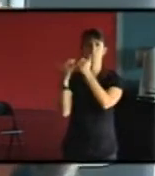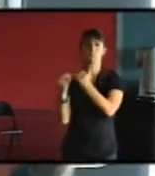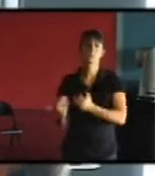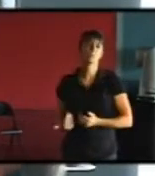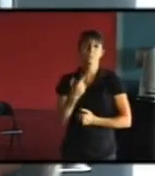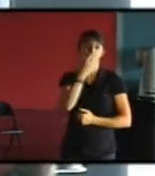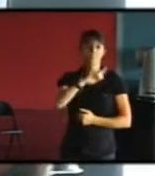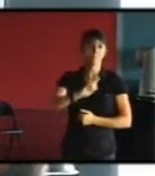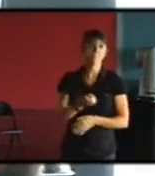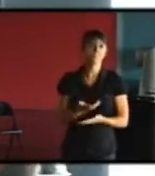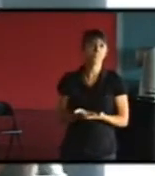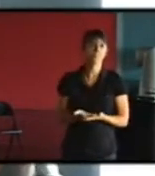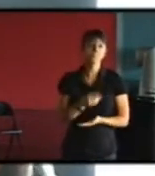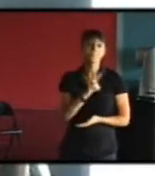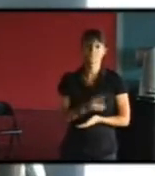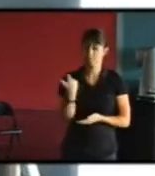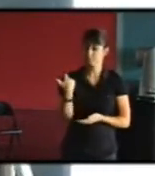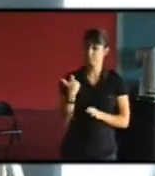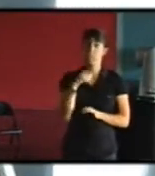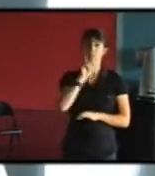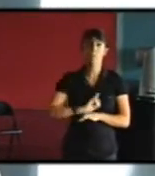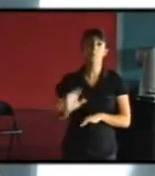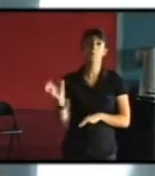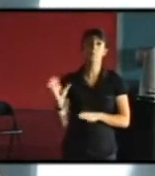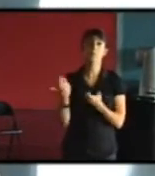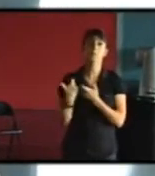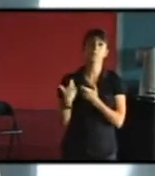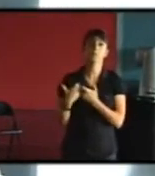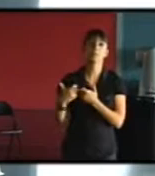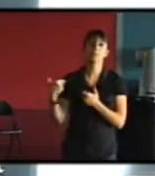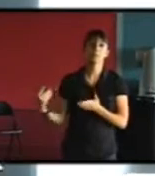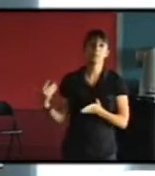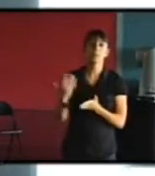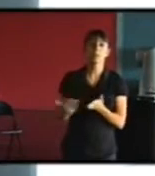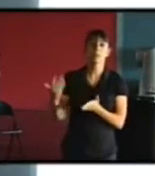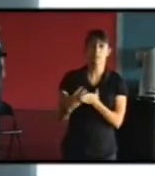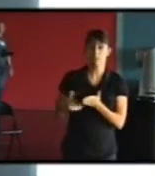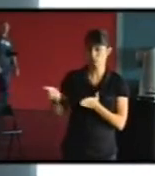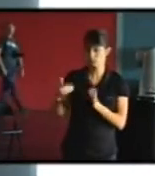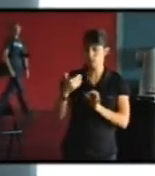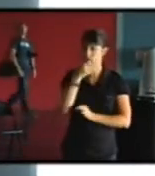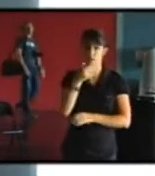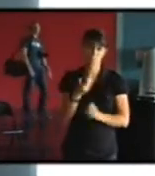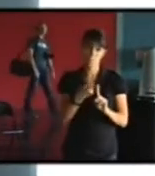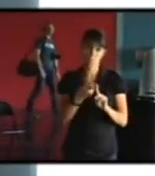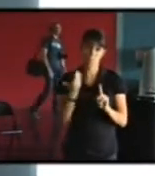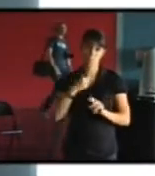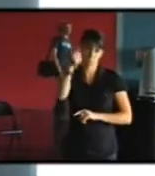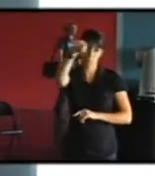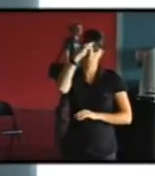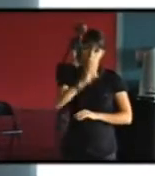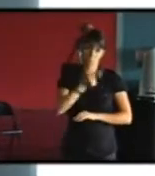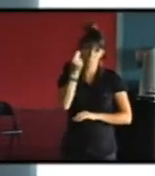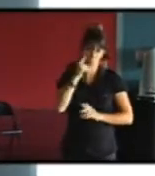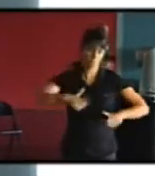retrouver enfin c'est ce que disait Corinne tout à l'heure je crois que le patrimoine il est fait pour évoluer alors il y a des choses qui doivent être